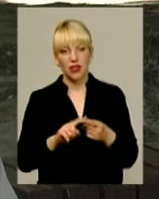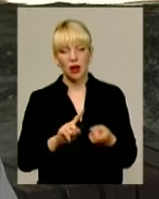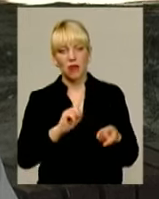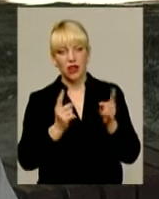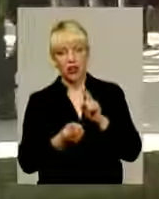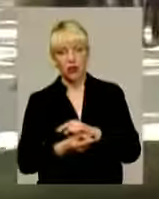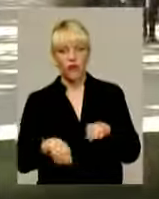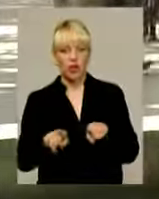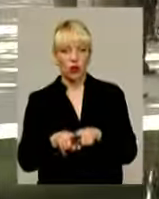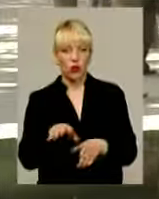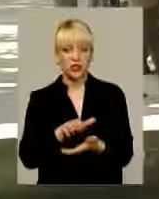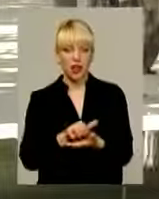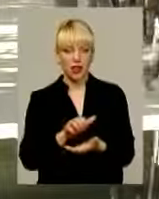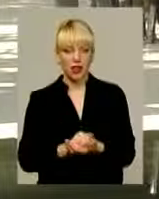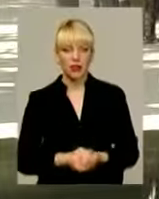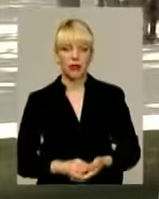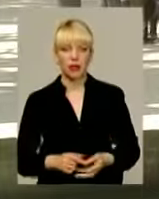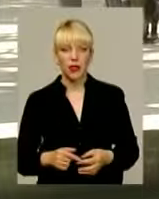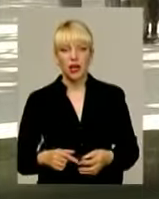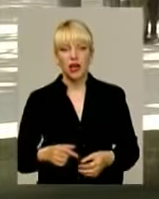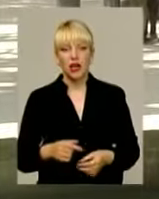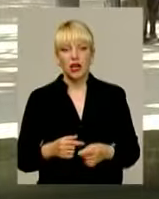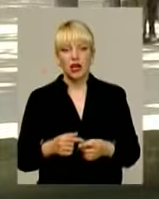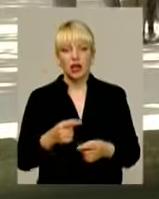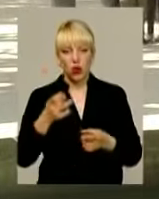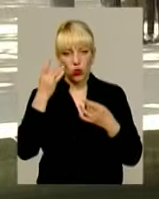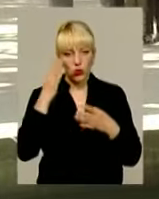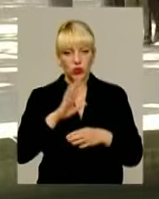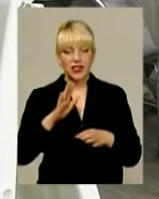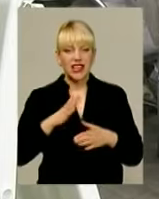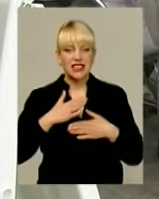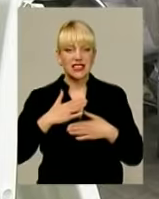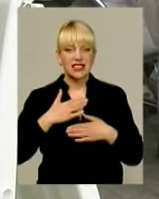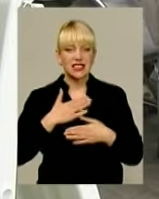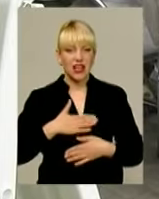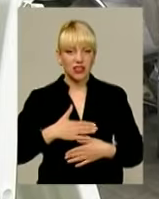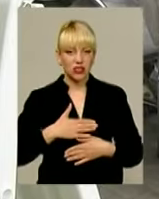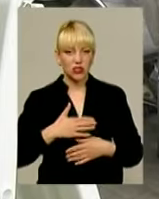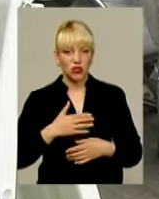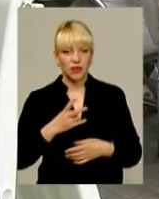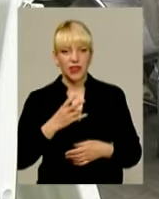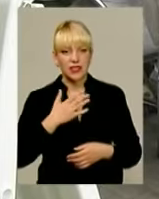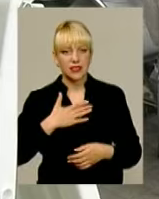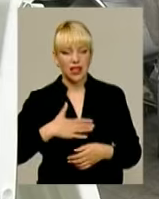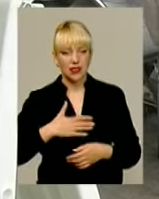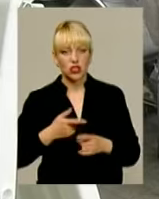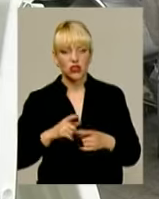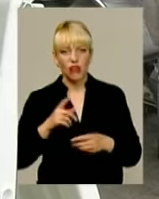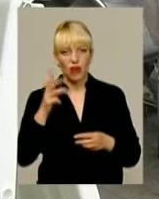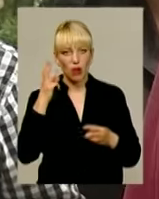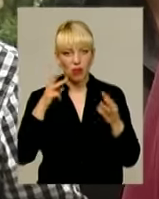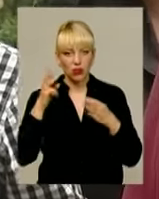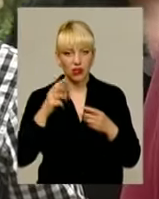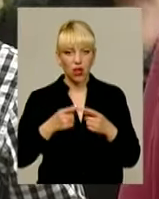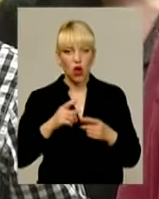таке занятие. Фольклорній культурі не дуже затишно в модах і ритмах глобалізації. Тож відділ мистецтва обласної